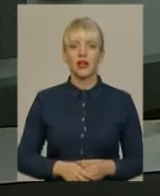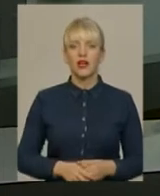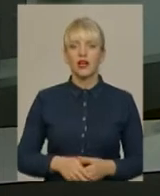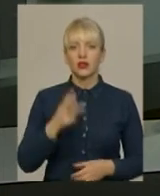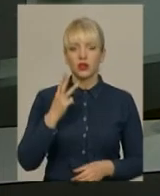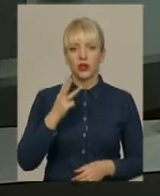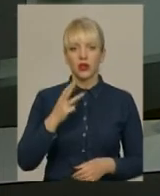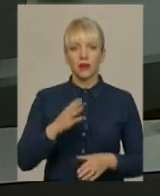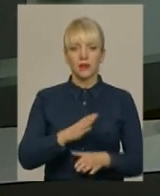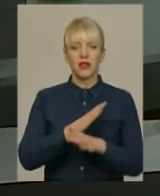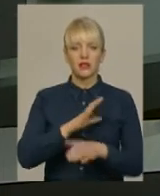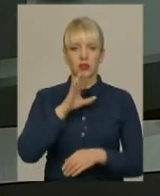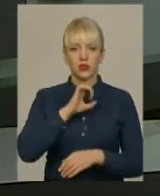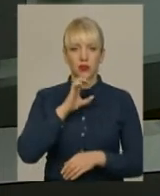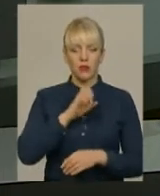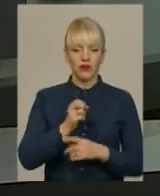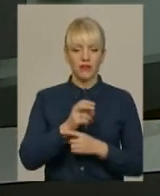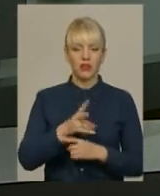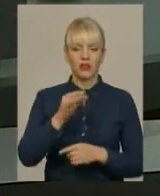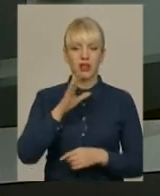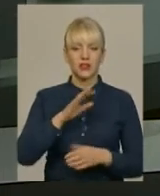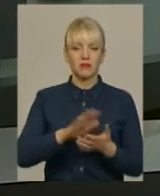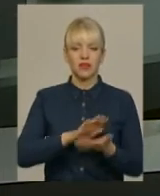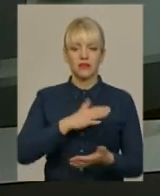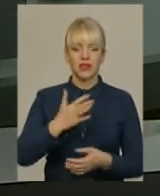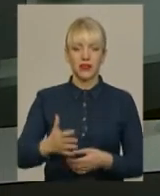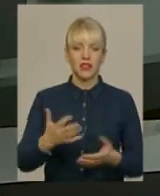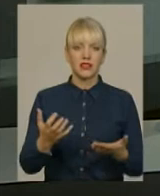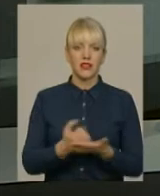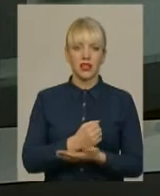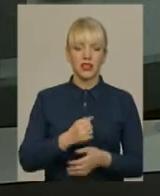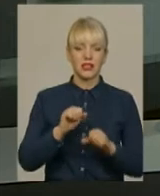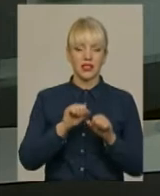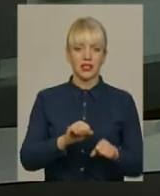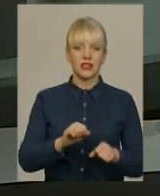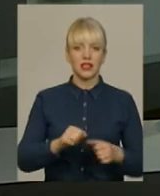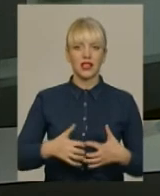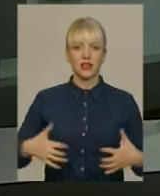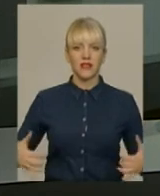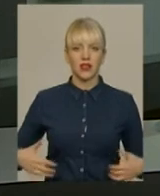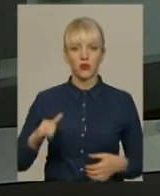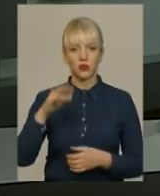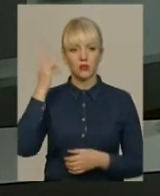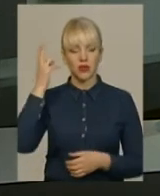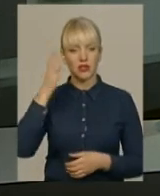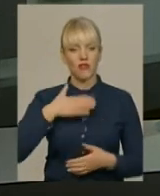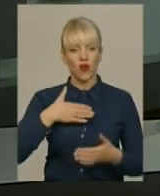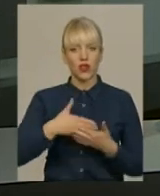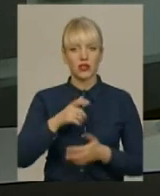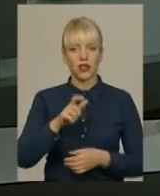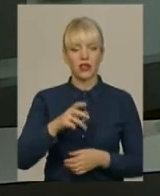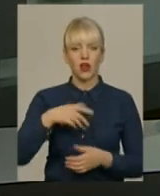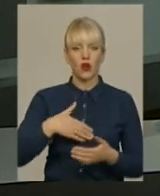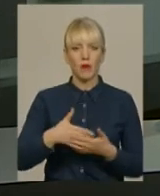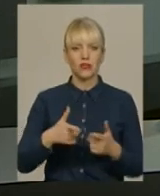Трюх мертвих собак, викинутих на сміття, як не потріб, знайшли сьогодні захисники тварин у Хмельницькому. Волонтерка громадської